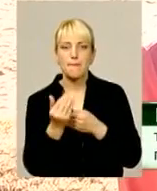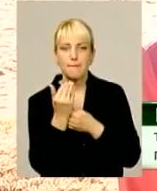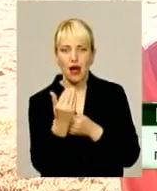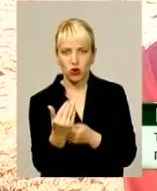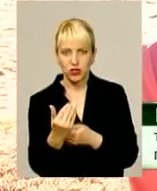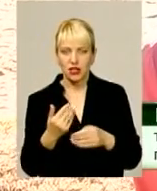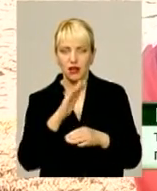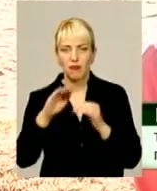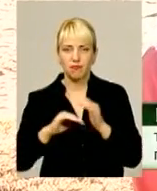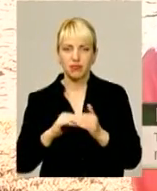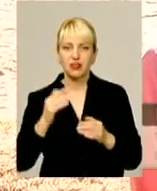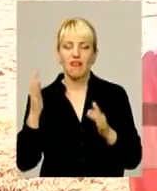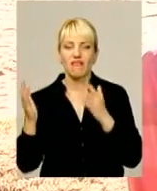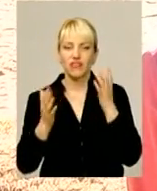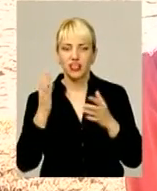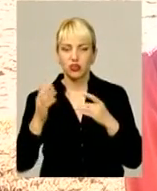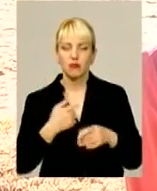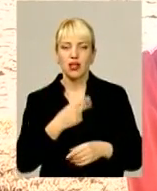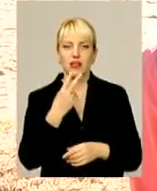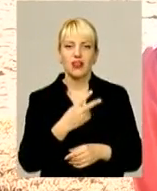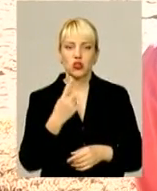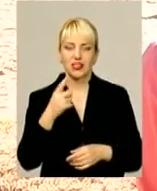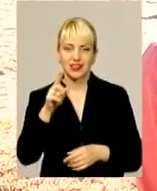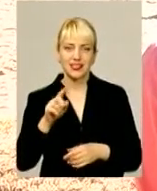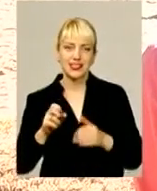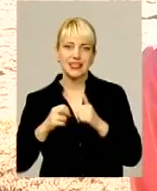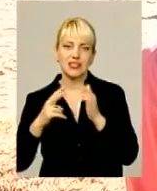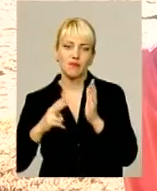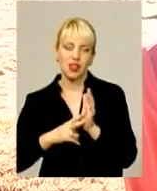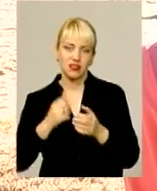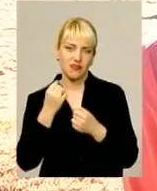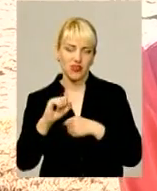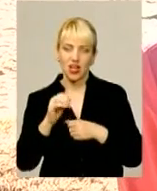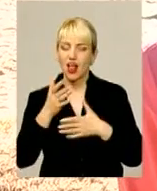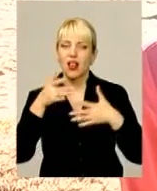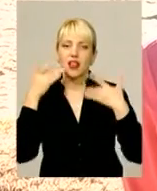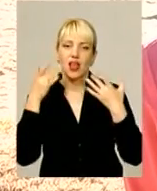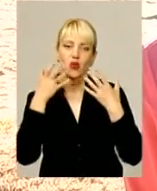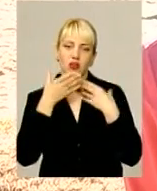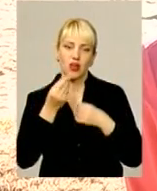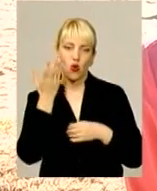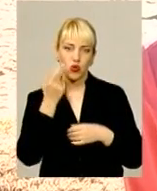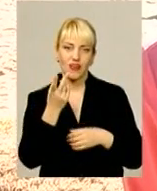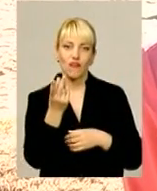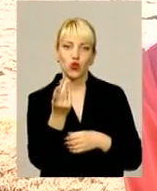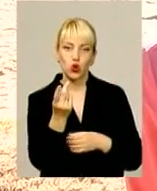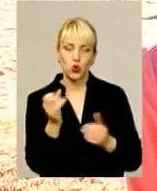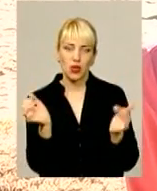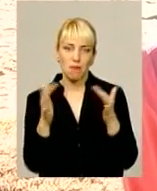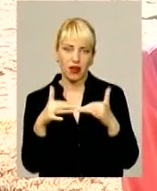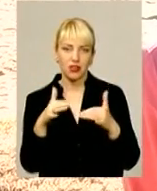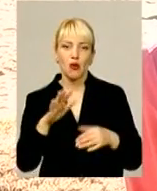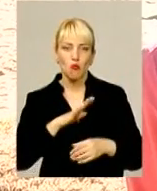Вони виграли першу партію 21-17, легко, красиво. І коли в другій партії був